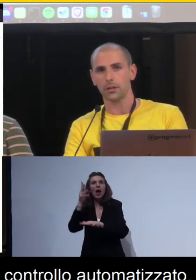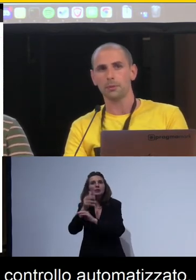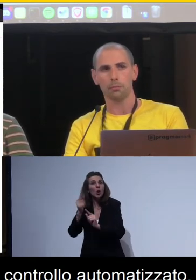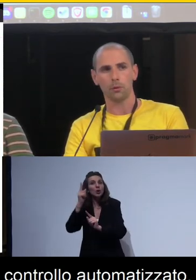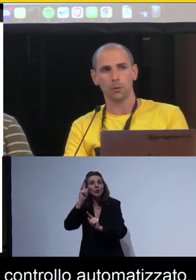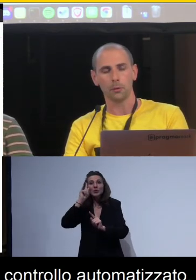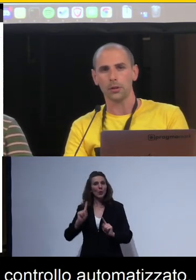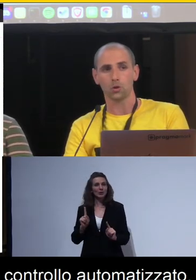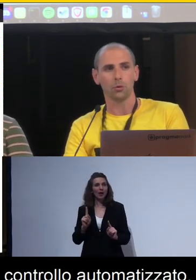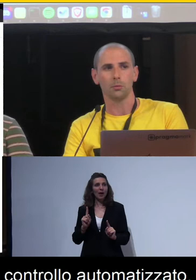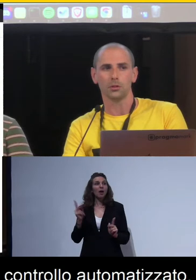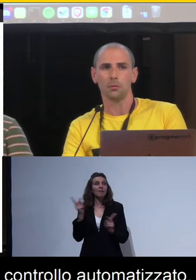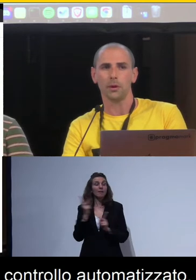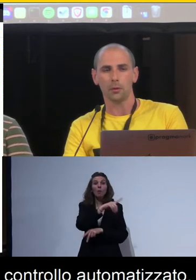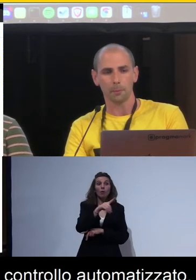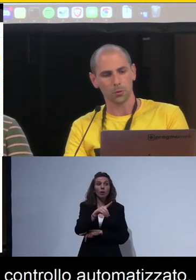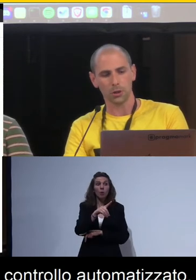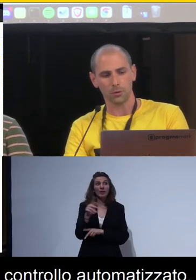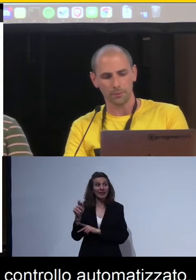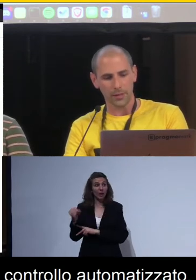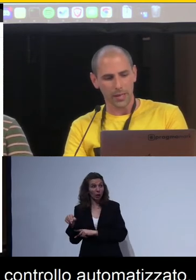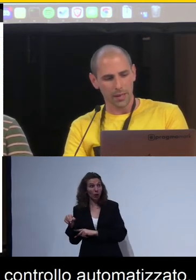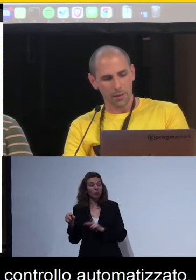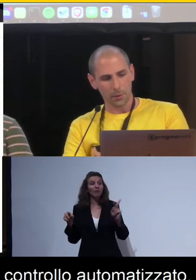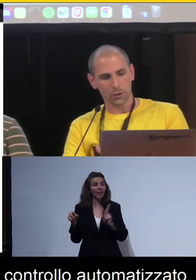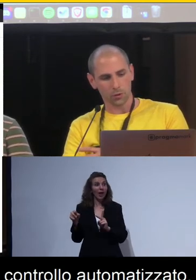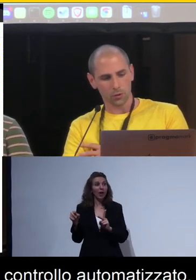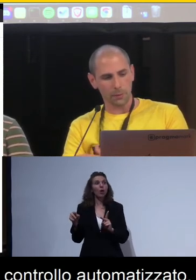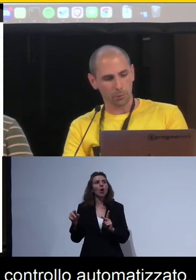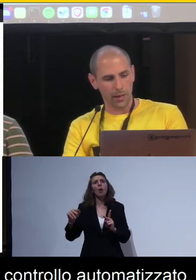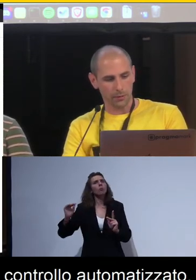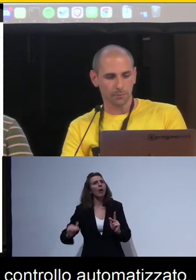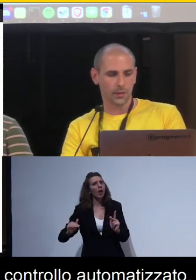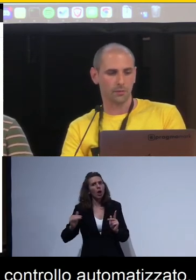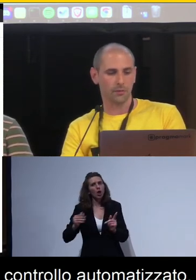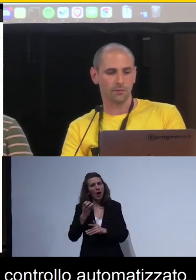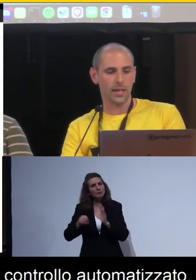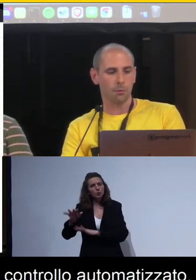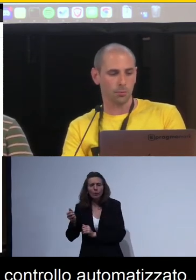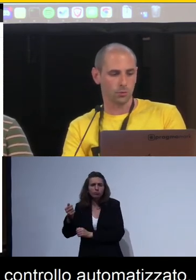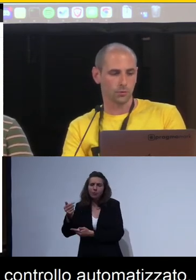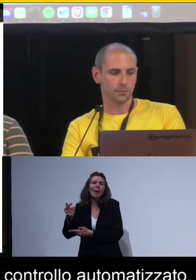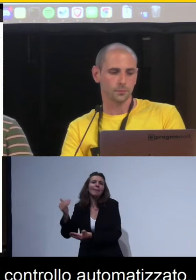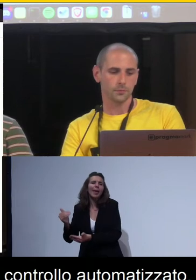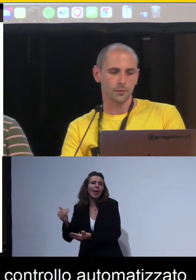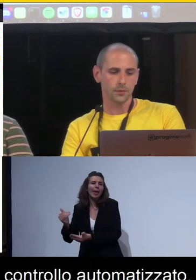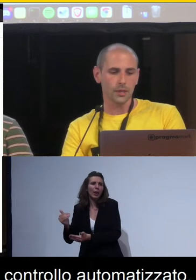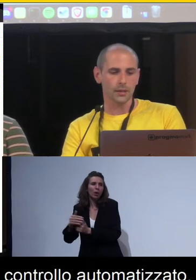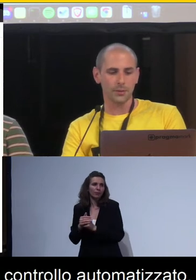Keynote rispetto in PowerPoint sono molti, molti meno, per cui ci sono dei problemi che vediamo appunto